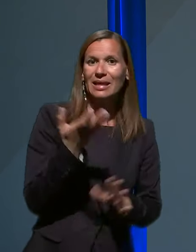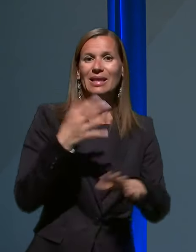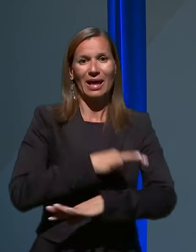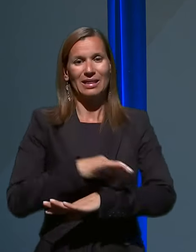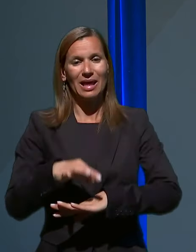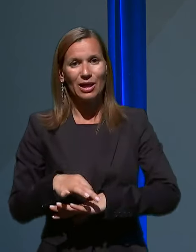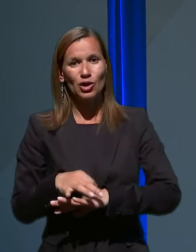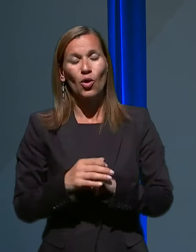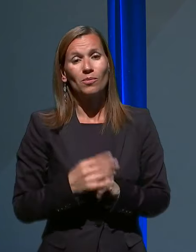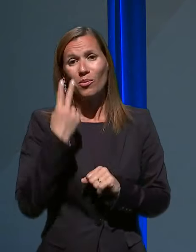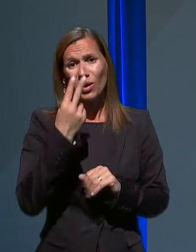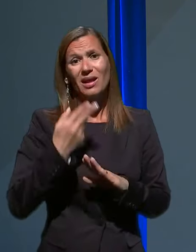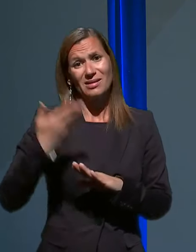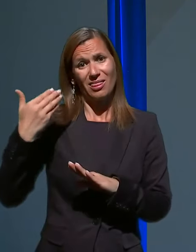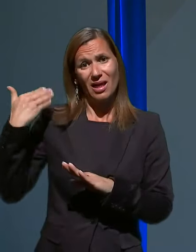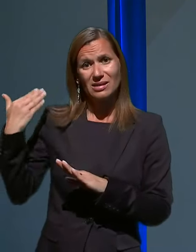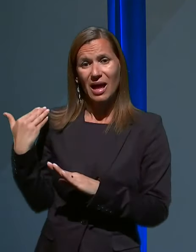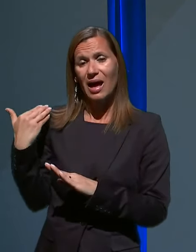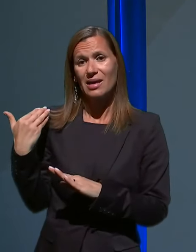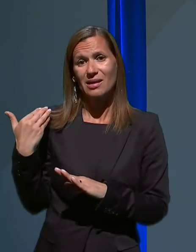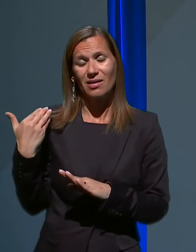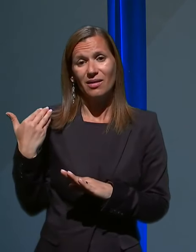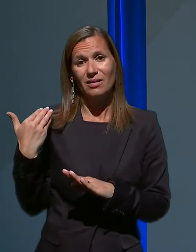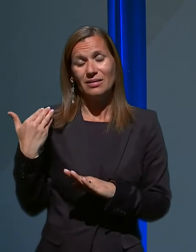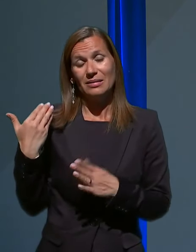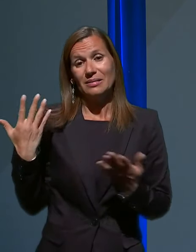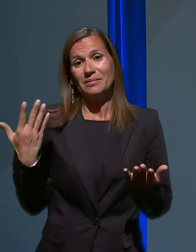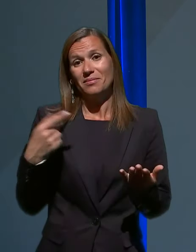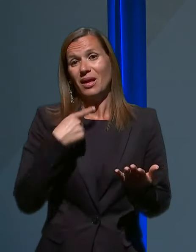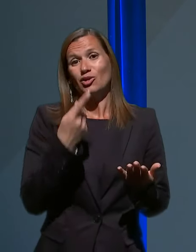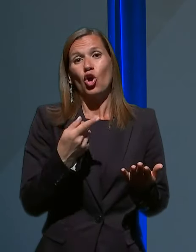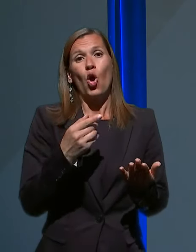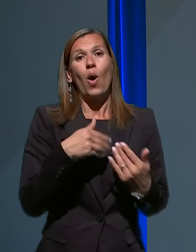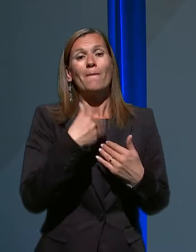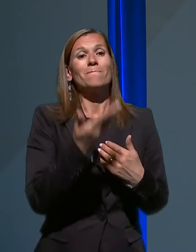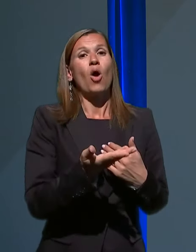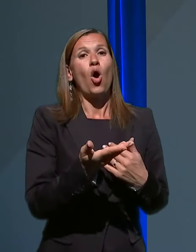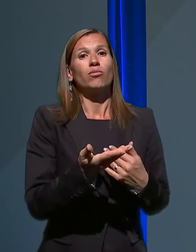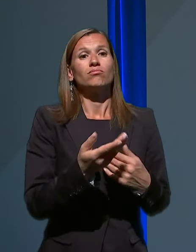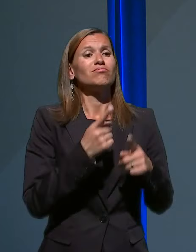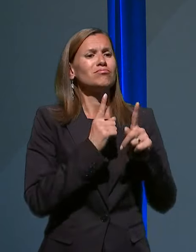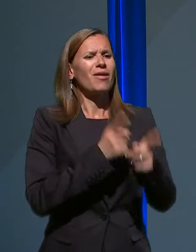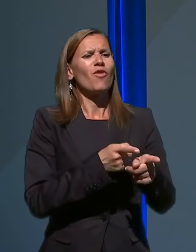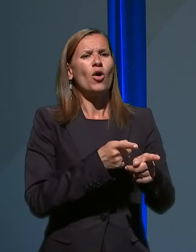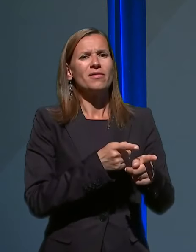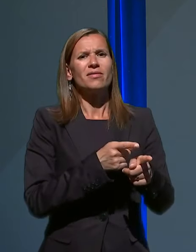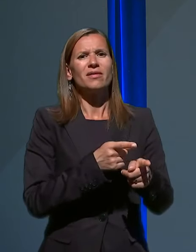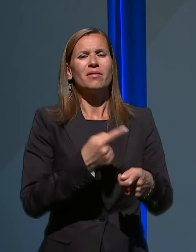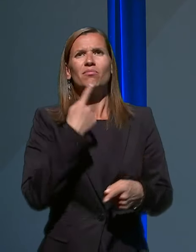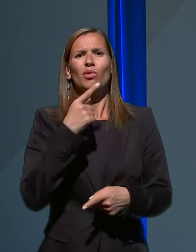Gledati za nazaj, biti za nazaj, po bitki general je lahko biti. predtem